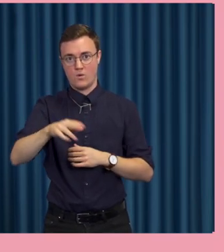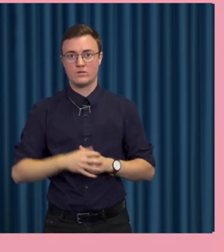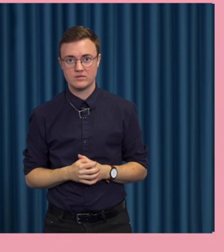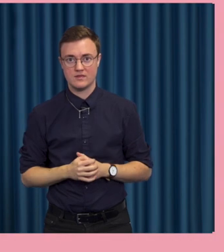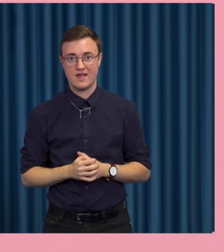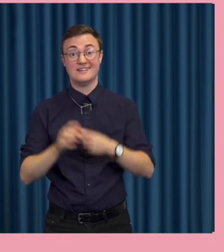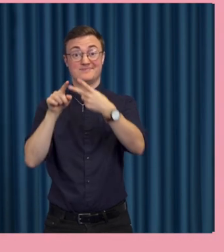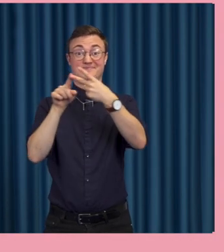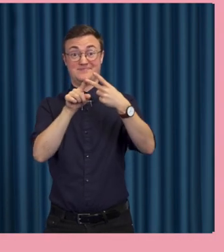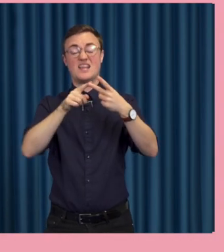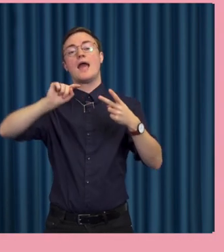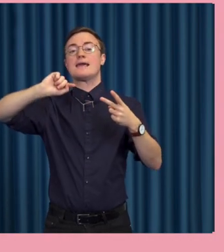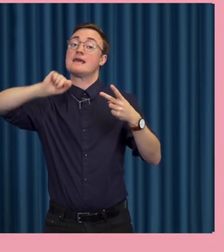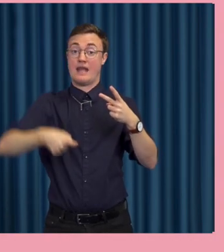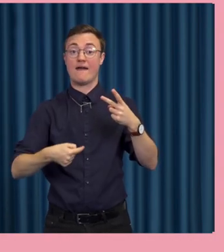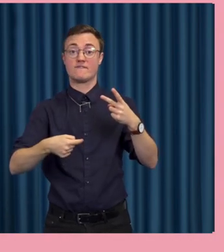Skalbarheten kräver automation.